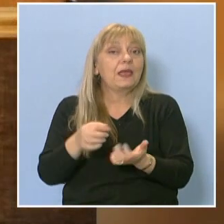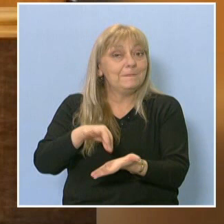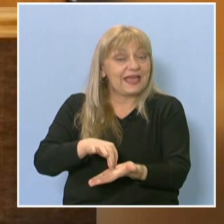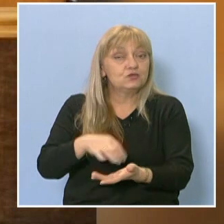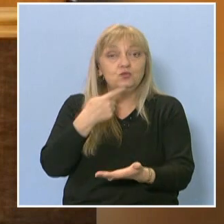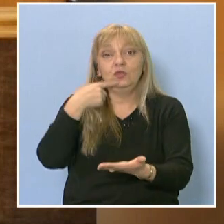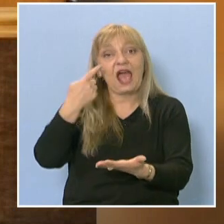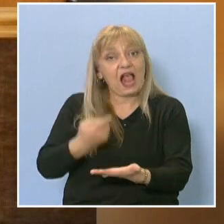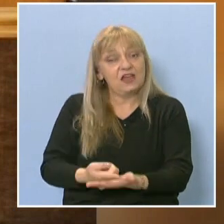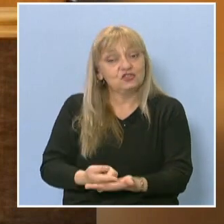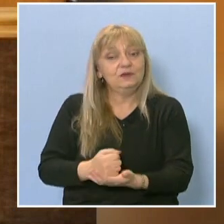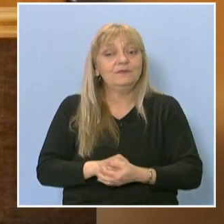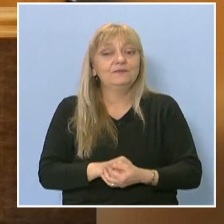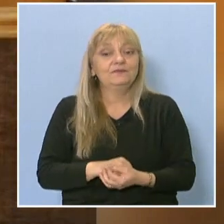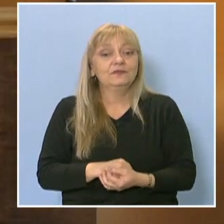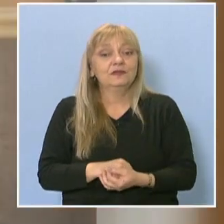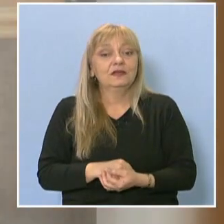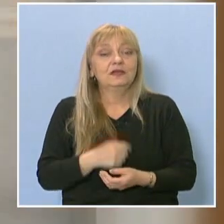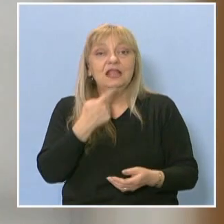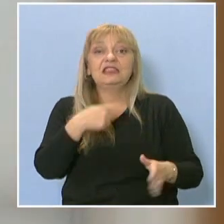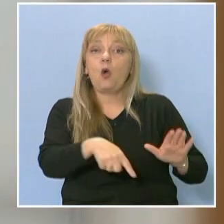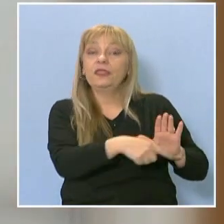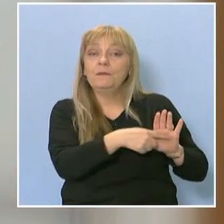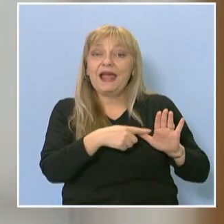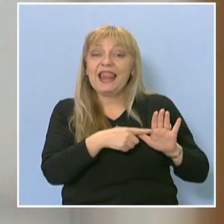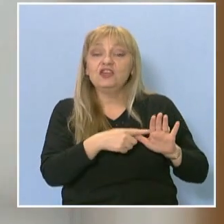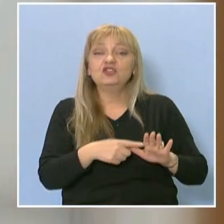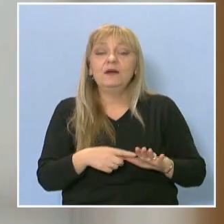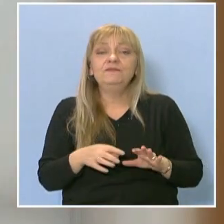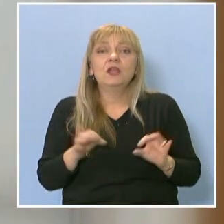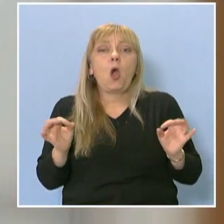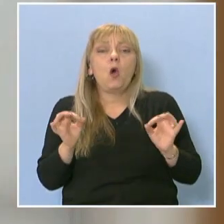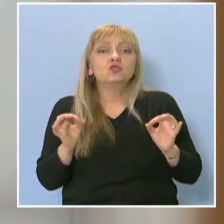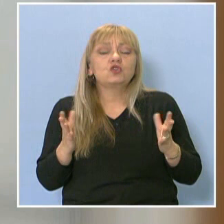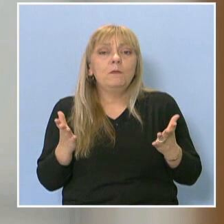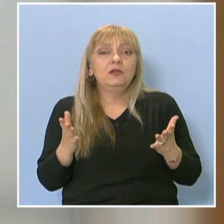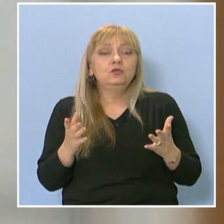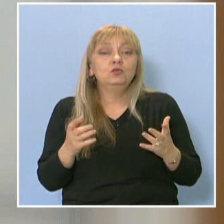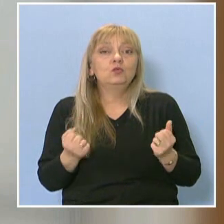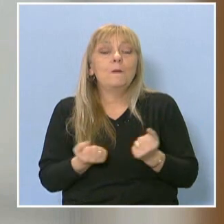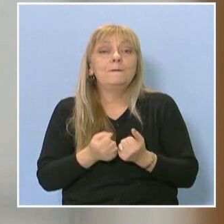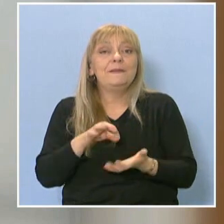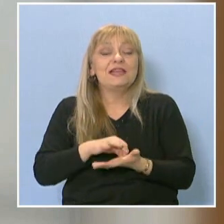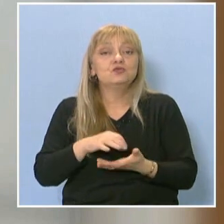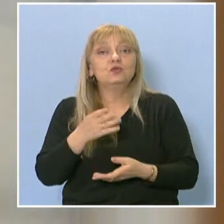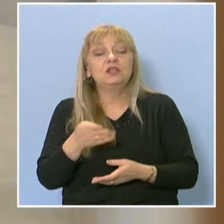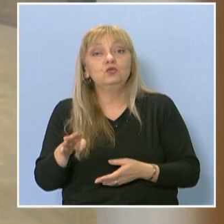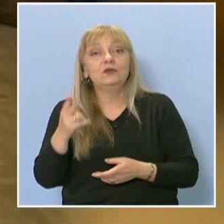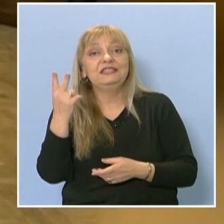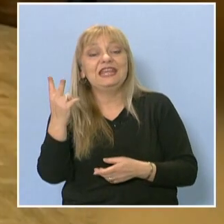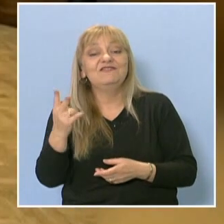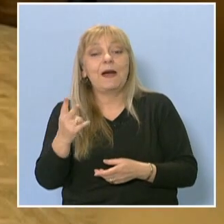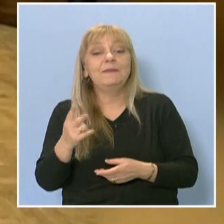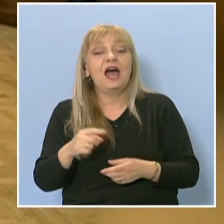отбележа особеното място на другите два ма ментори.